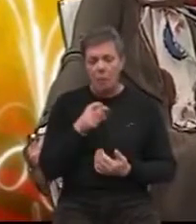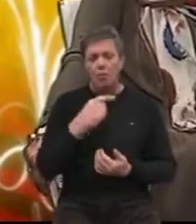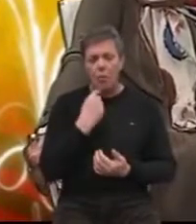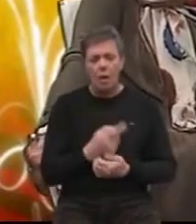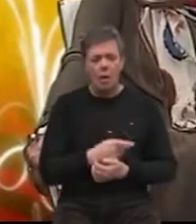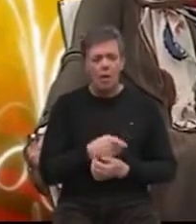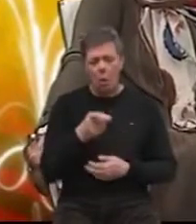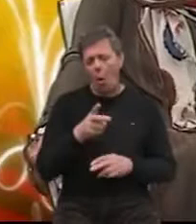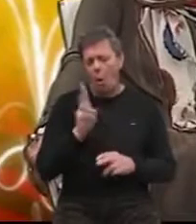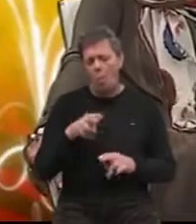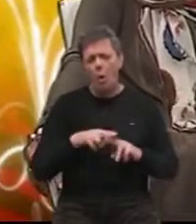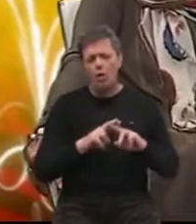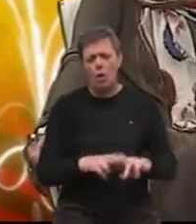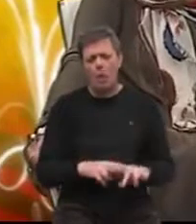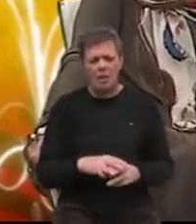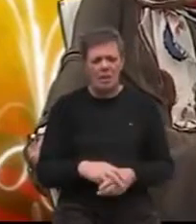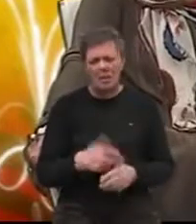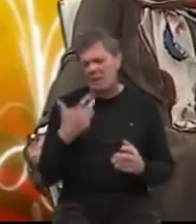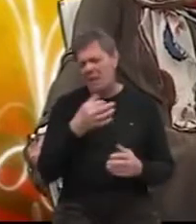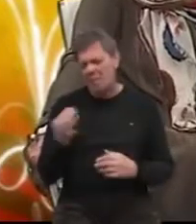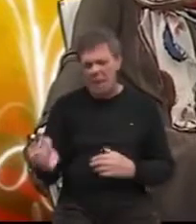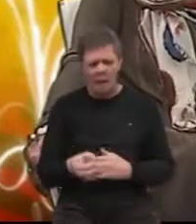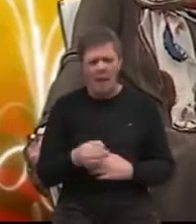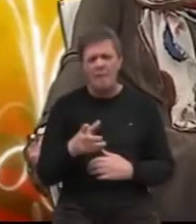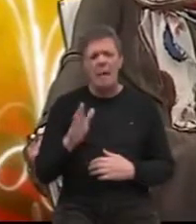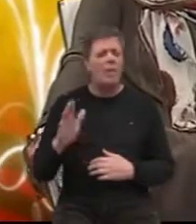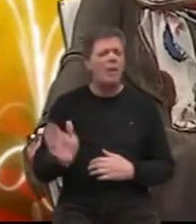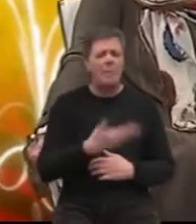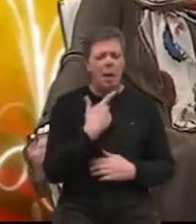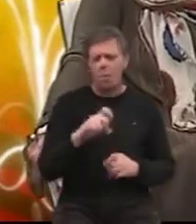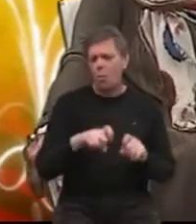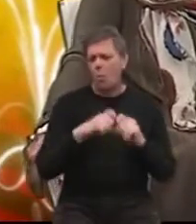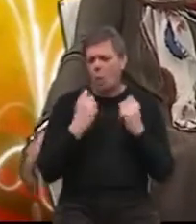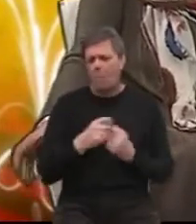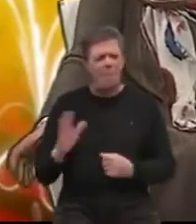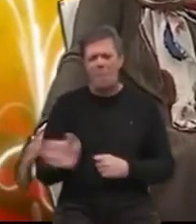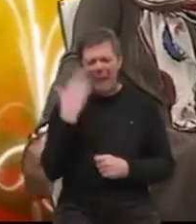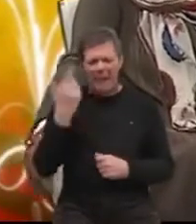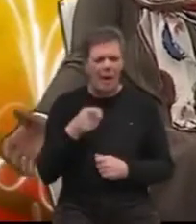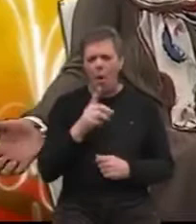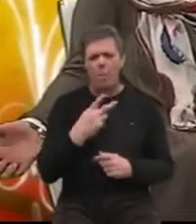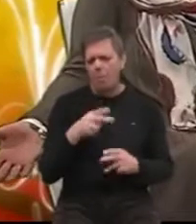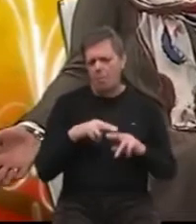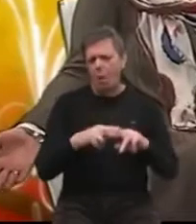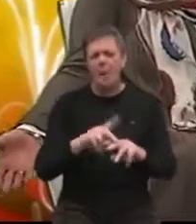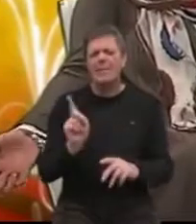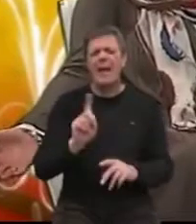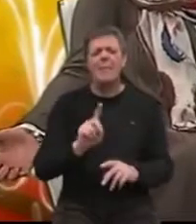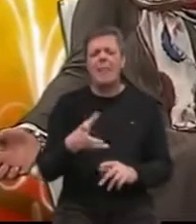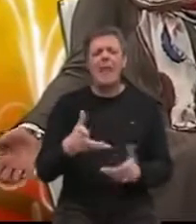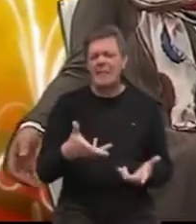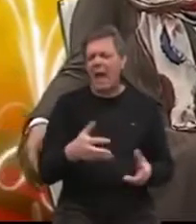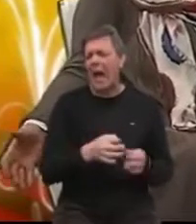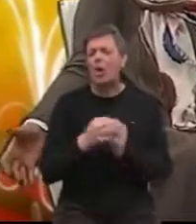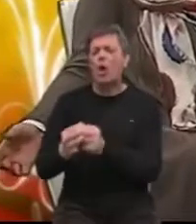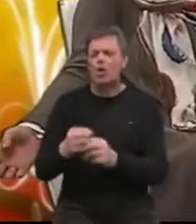rekli da on može ostati kojih tjedan dana ali vi ga morate onda maknuti u dom, maknete ga odavde. On ne može ostati. Bolnica nije za kronične